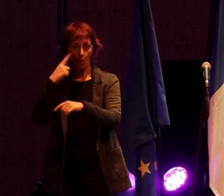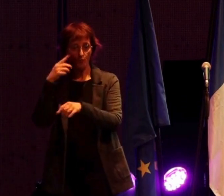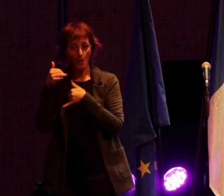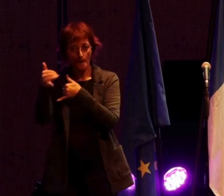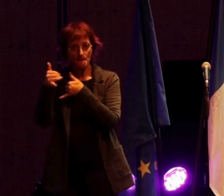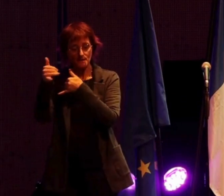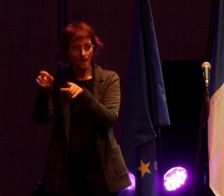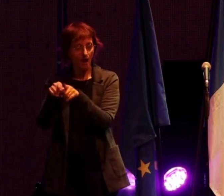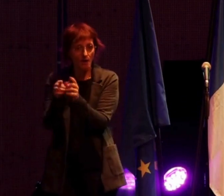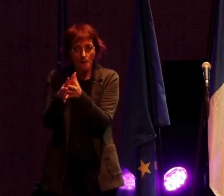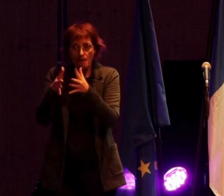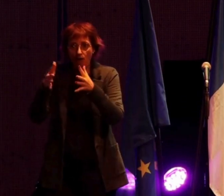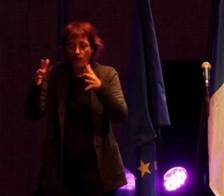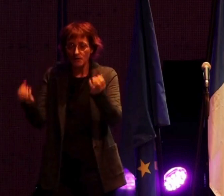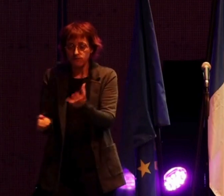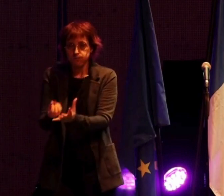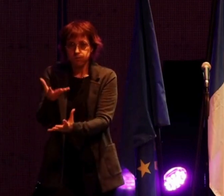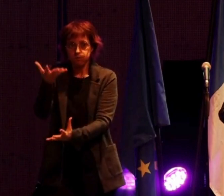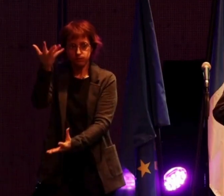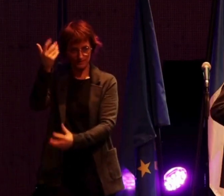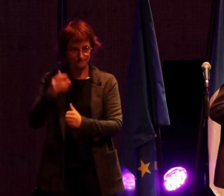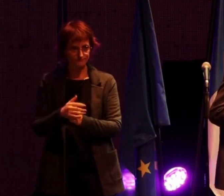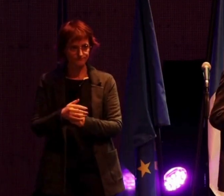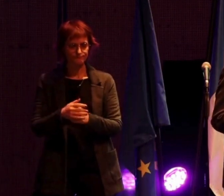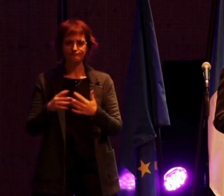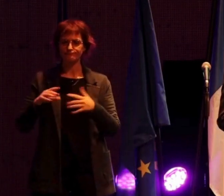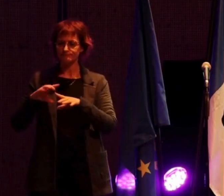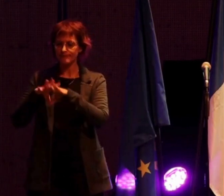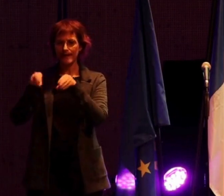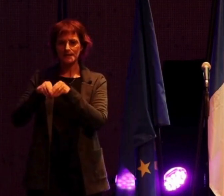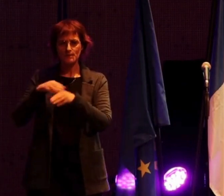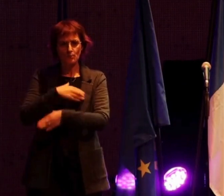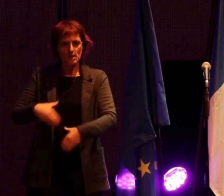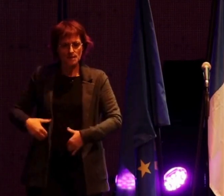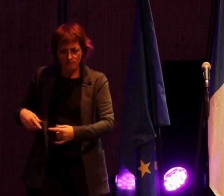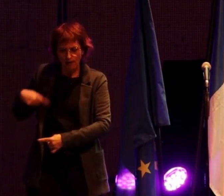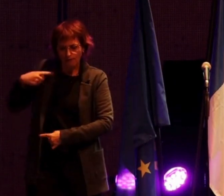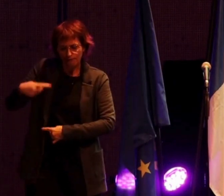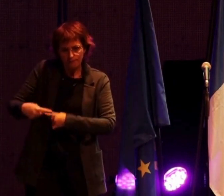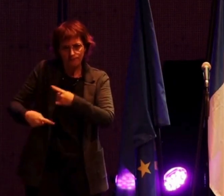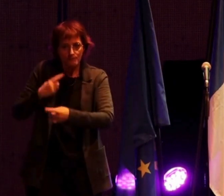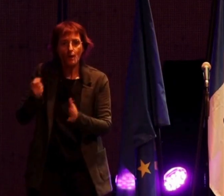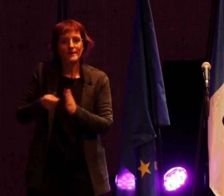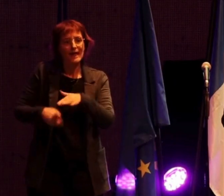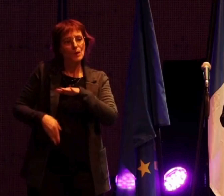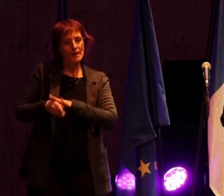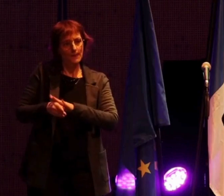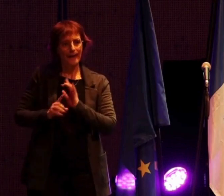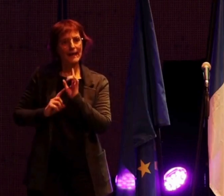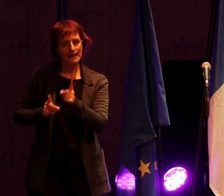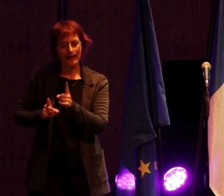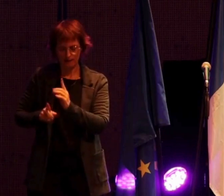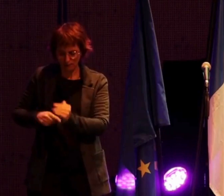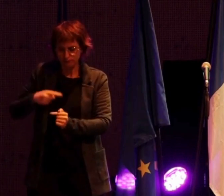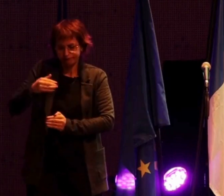c Mésière qui a grandi, qui s'est développé. Chaque équipe municipale, sans exception, depuis la guerre, a apporté sa pierre à l